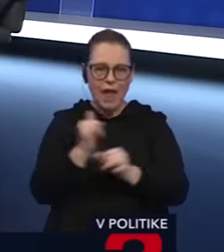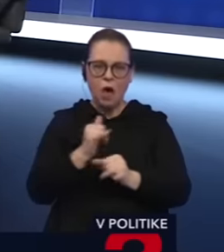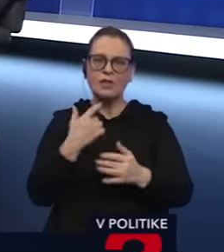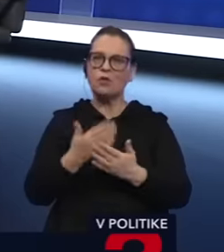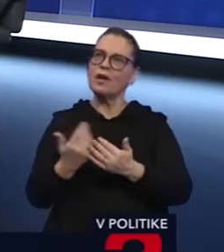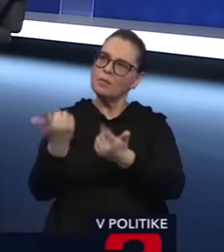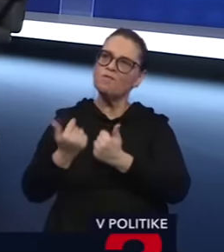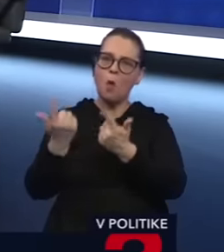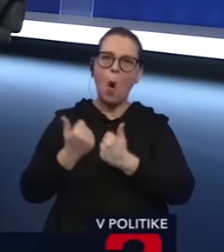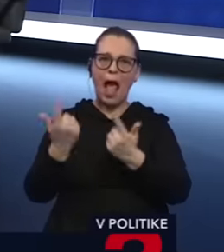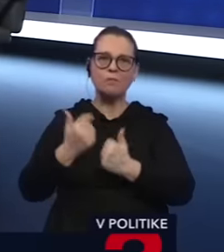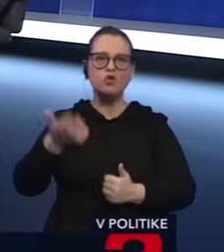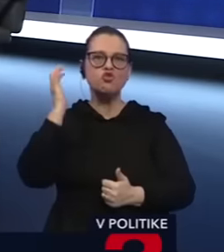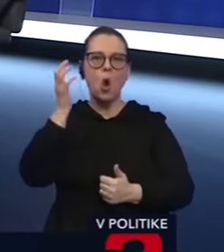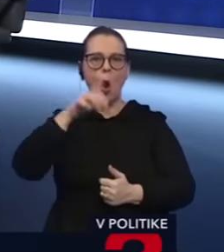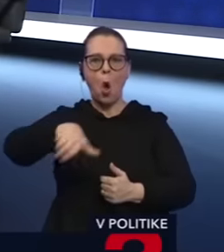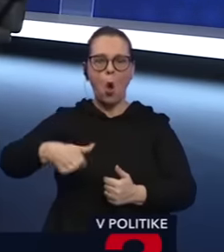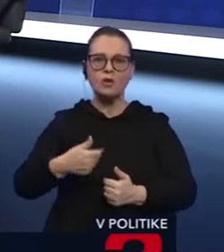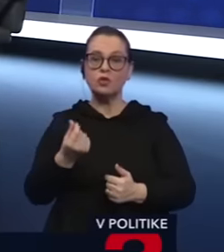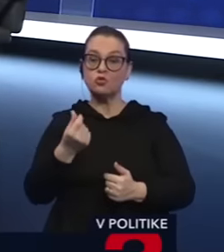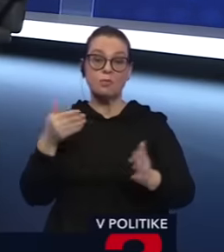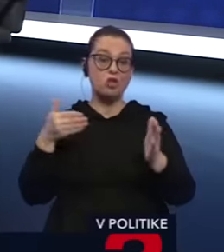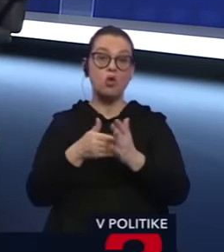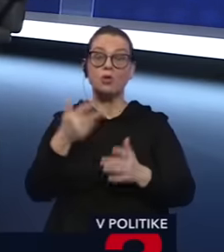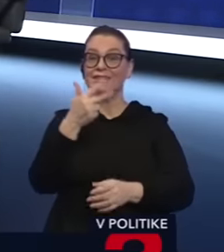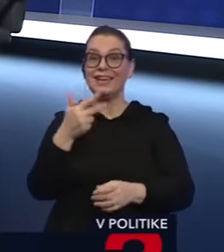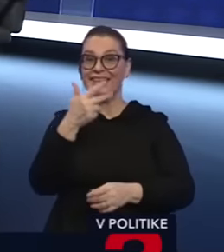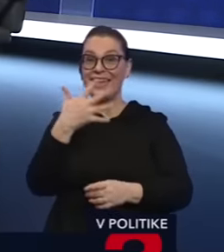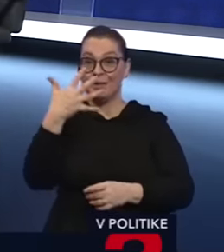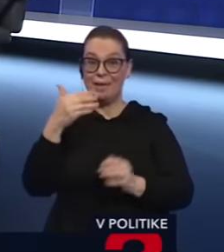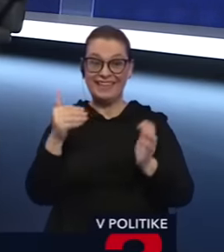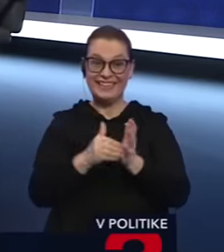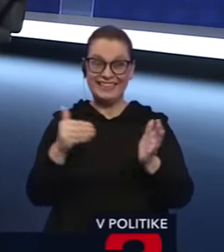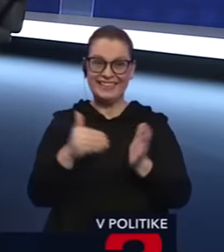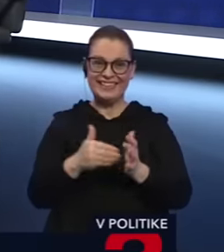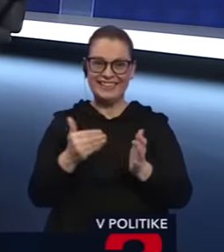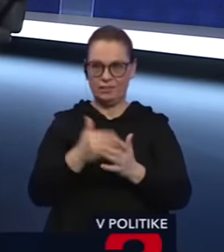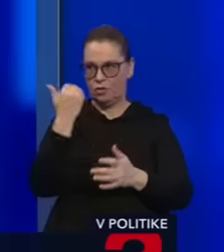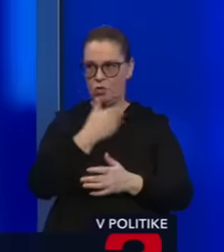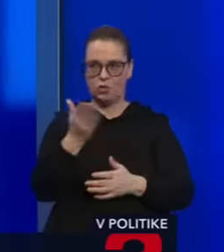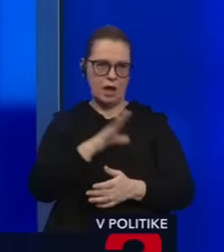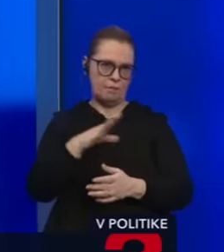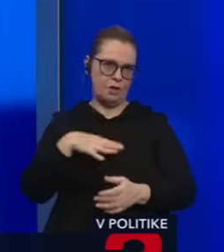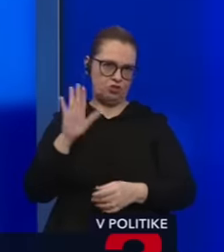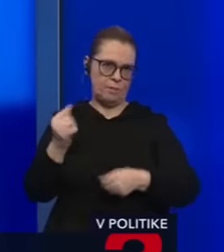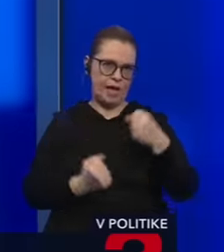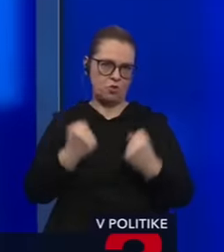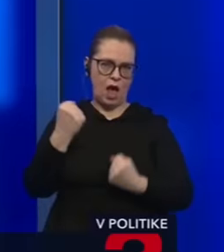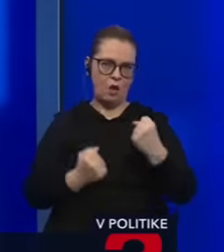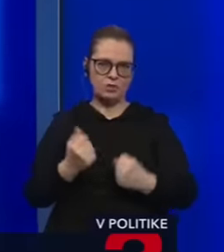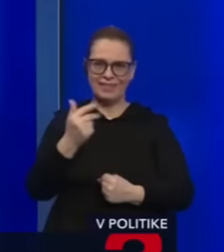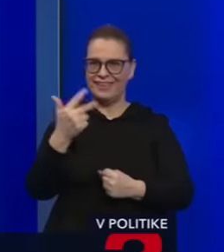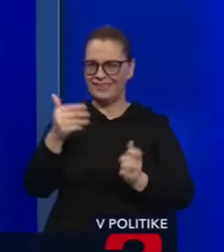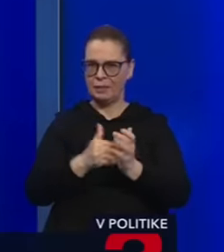ideme robiť napríklad zo sumy do 35 tisíc, čo dnes bežní ľudia majú auta do 35 tisíc alebo nejaký majetok